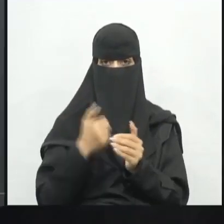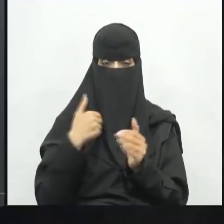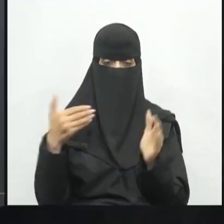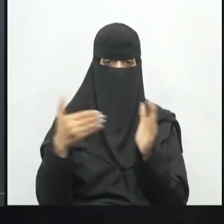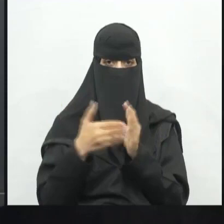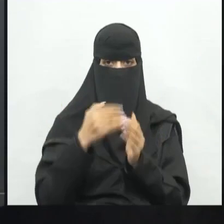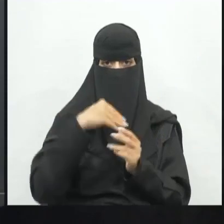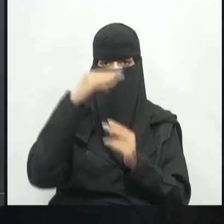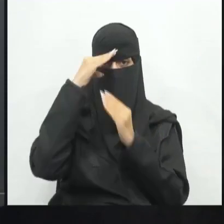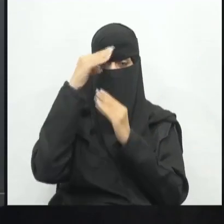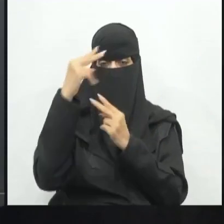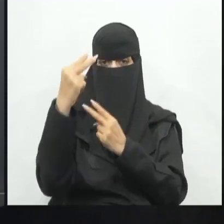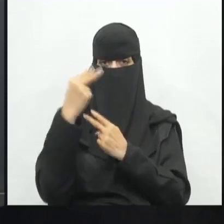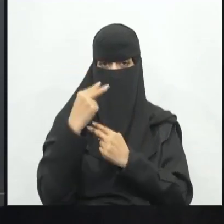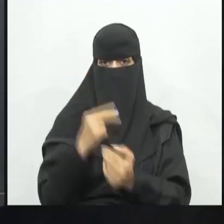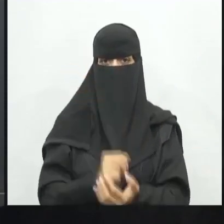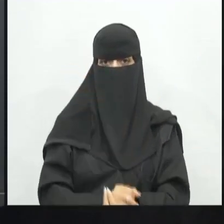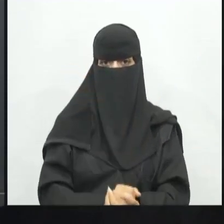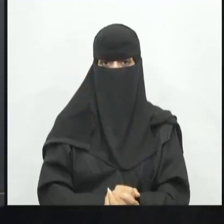شكرا لكم على حسن المتابعة